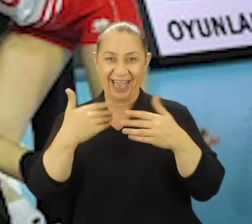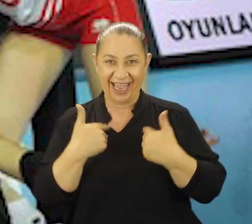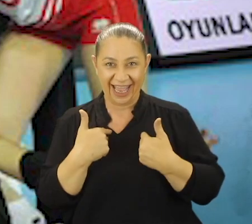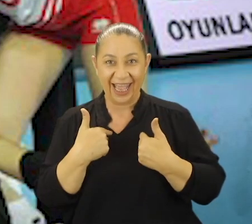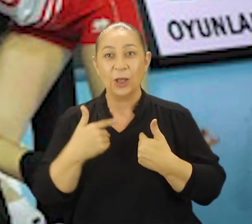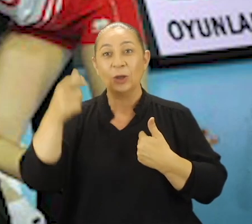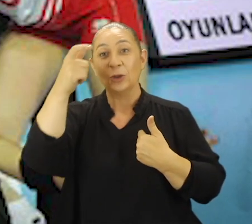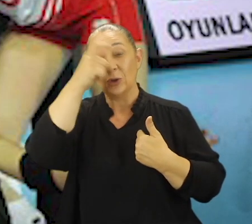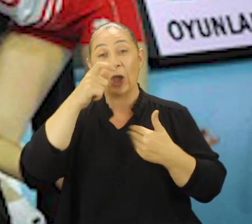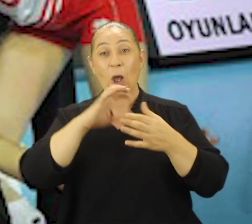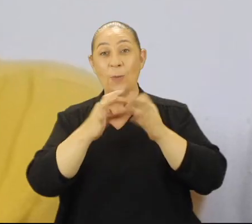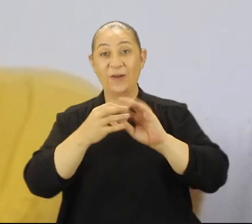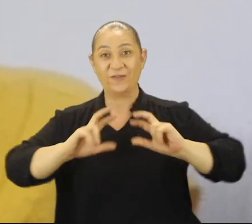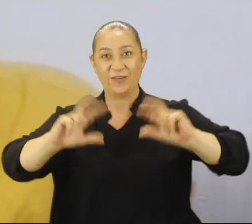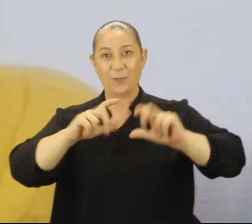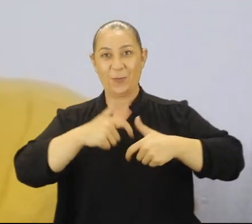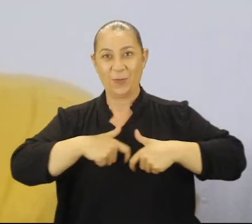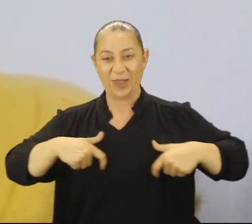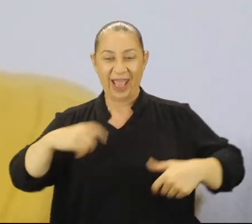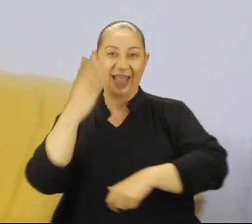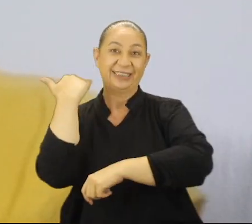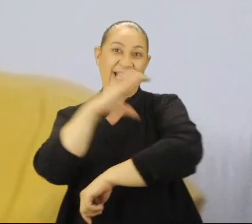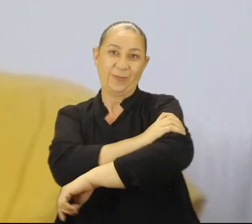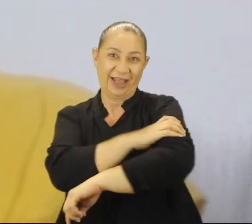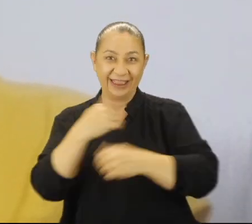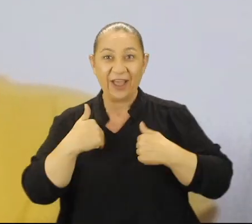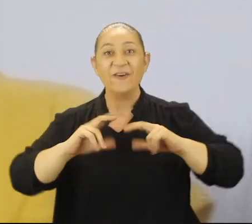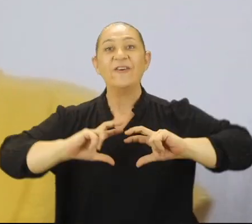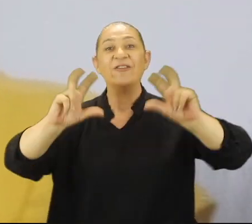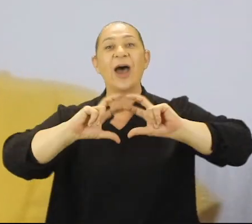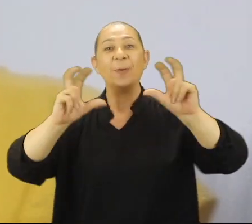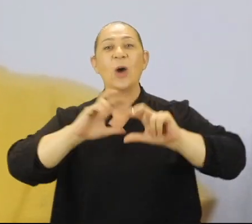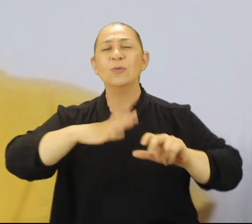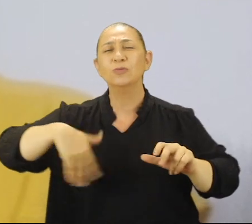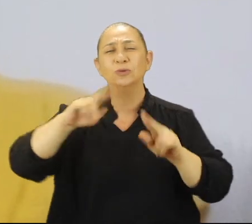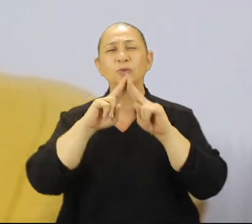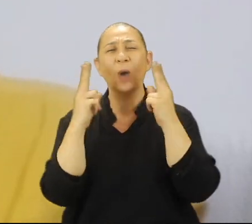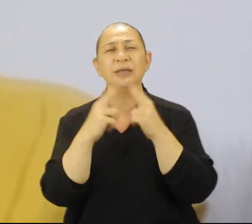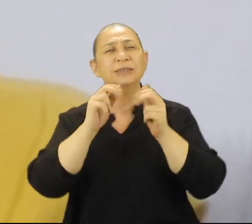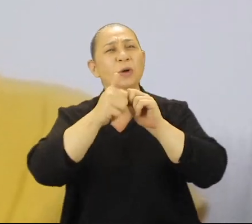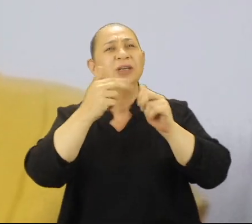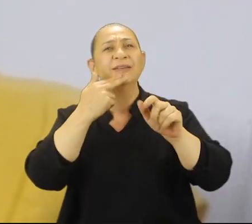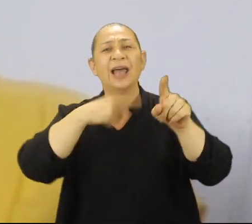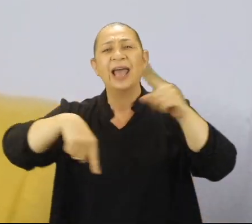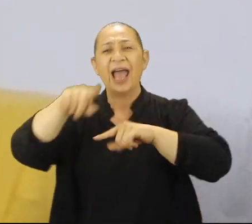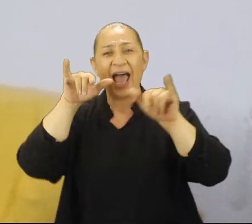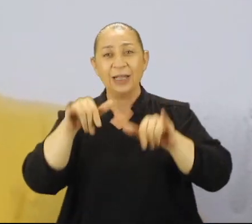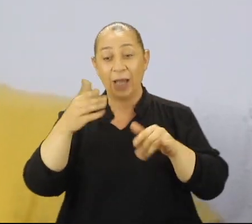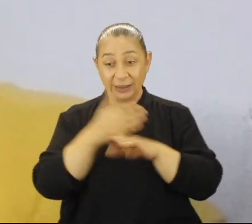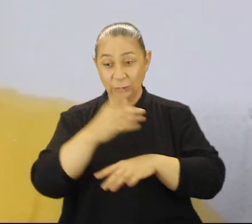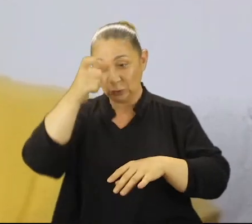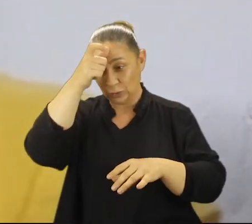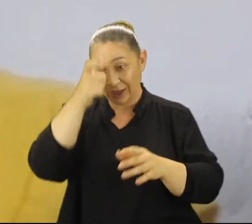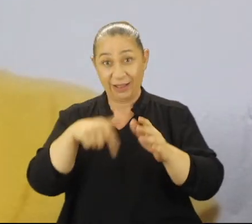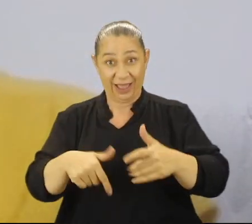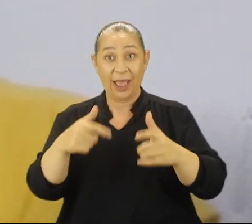Kırıcı. Türkiye Olimpik Kadın Voleybolu Milli Takım Eski Kaptanı'yım. Voleybolcular bütün dünyadaki diğer sporcu kadın örnekleri gibi ülkemizde de